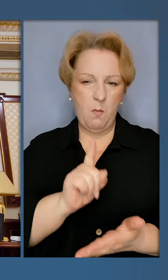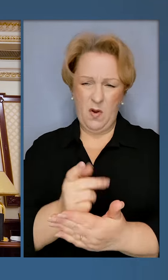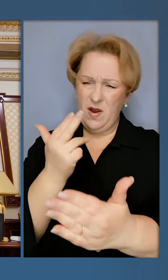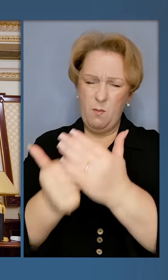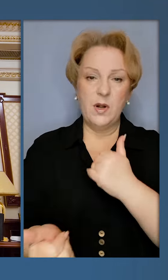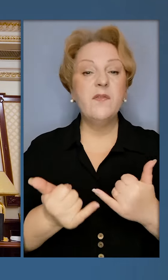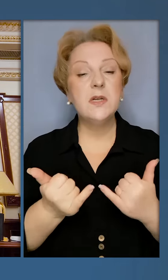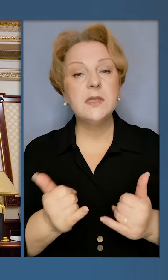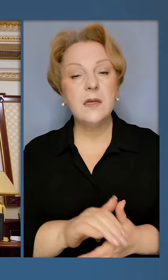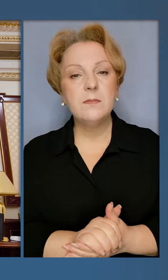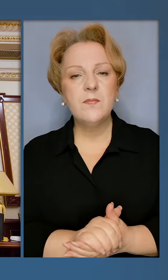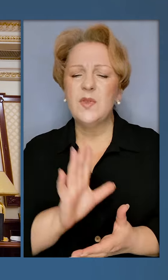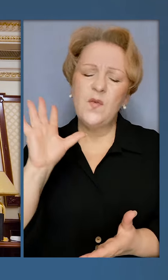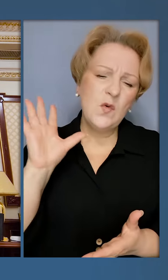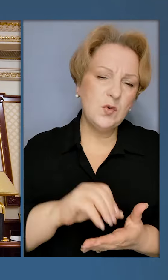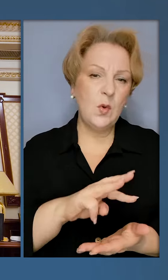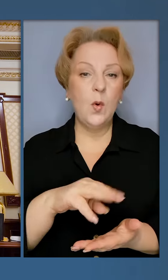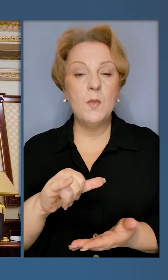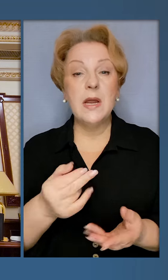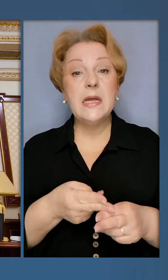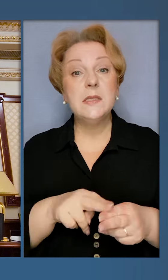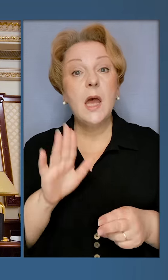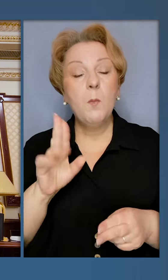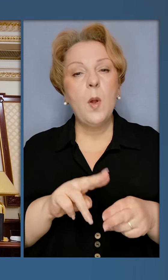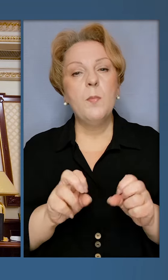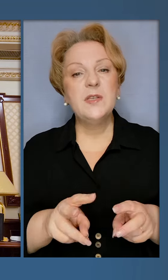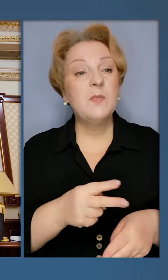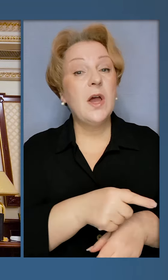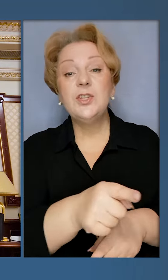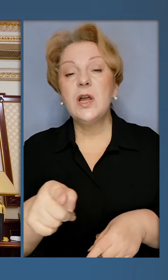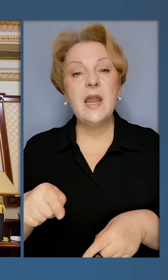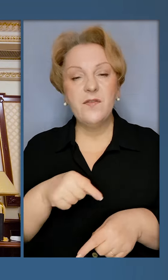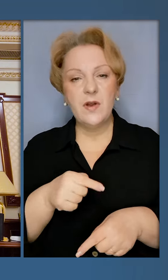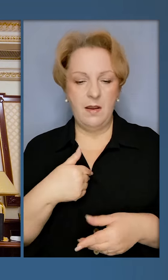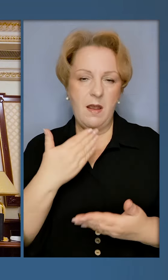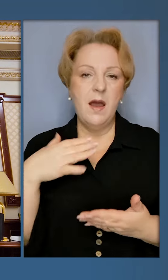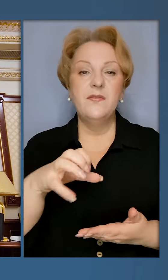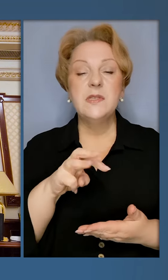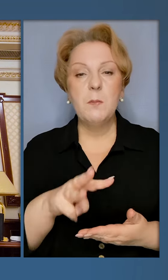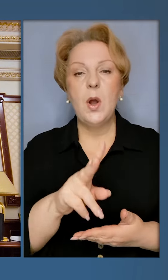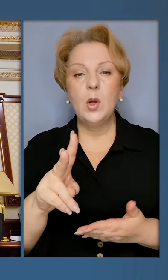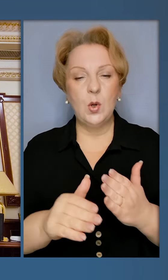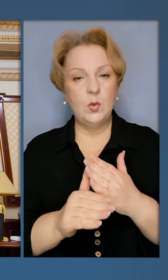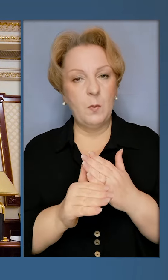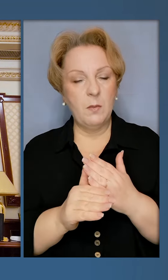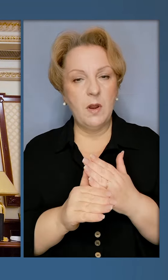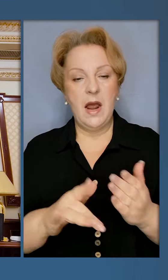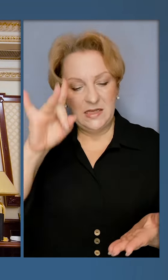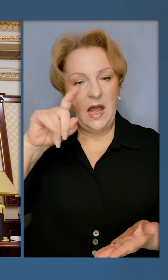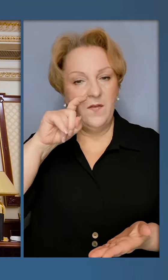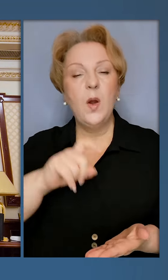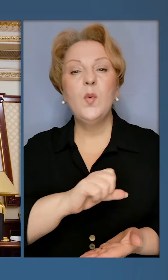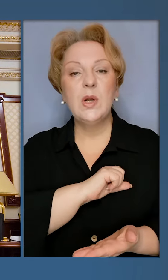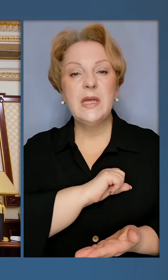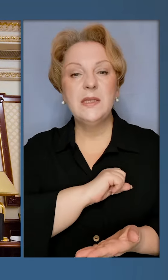І він повинен програти зараз, в усьому. І це буде безпечним для всіх. Я дякую усім, хто